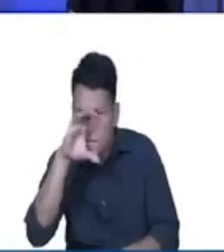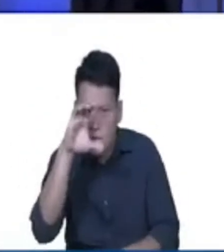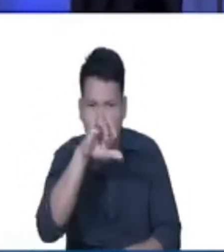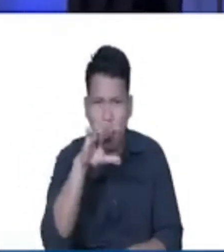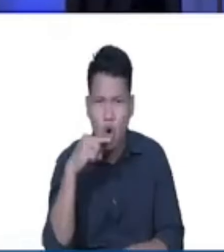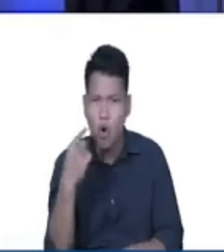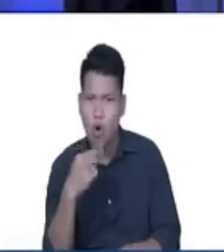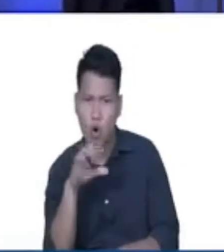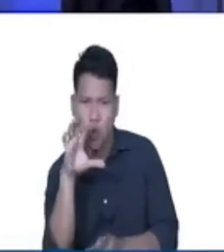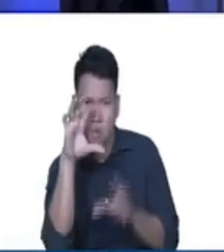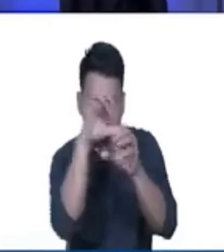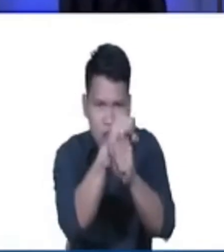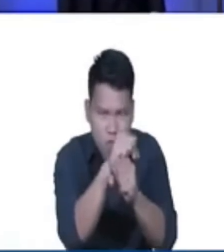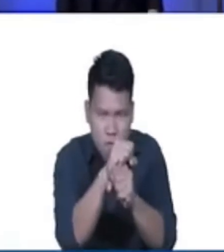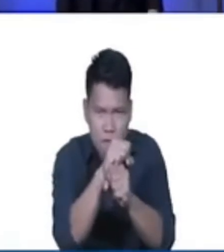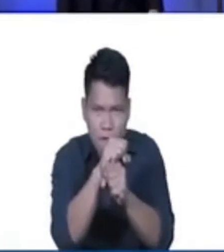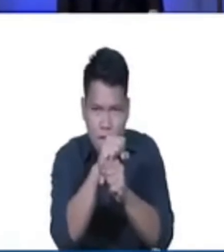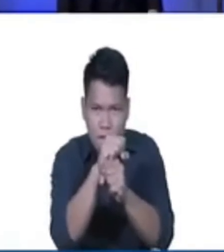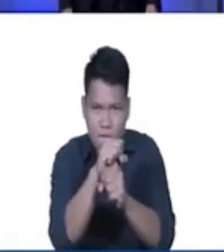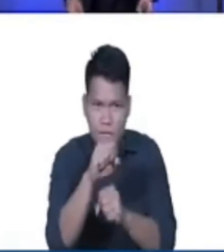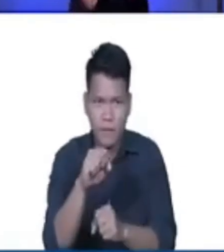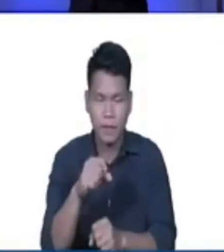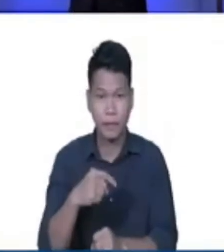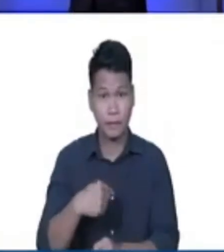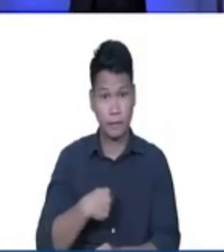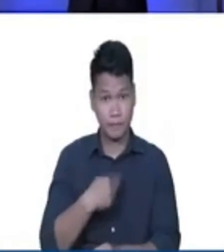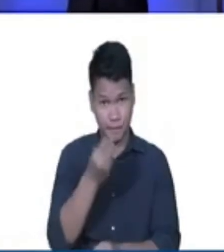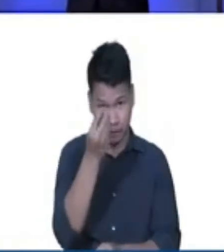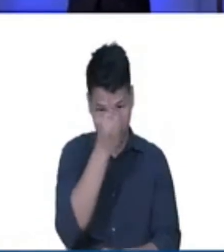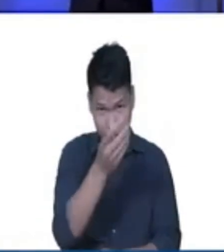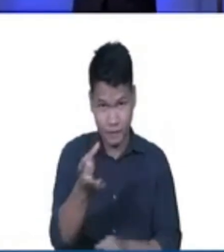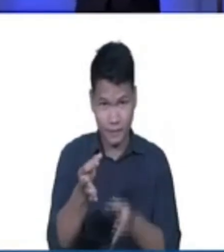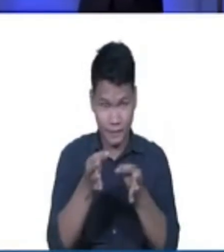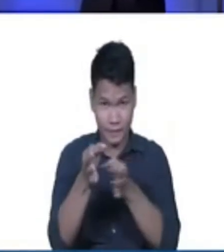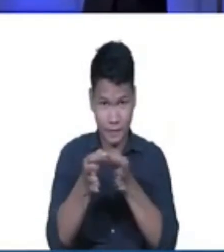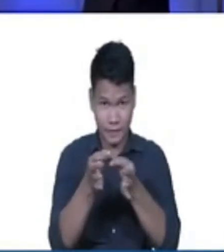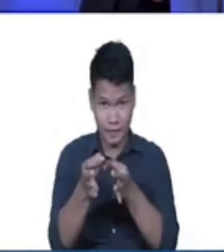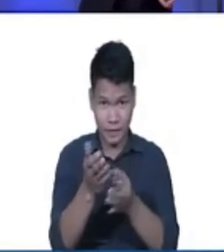And I would like to tell you, beloved friends,